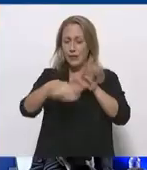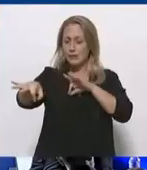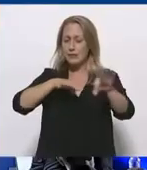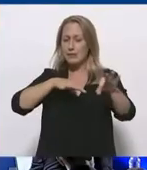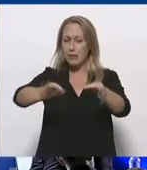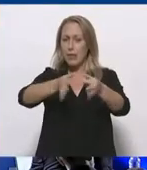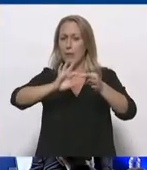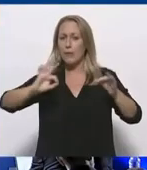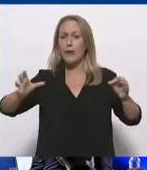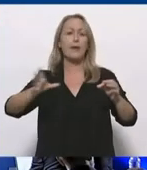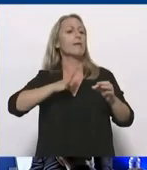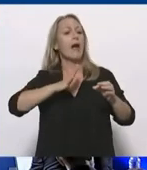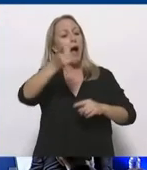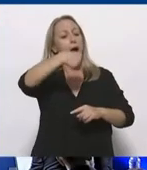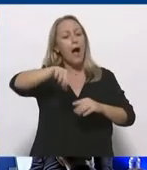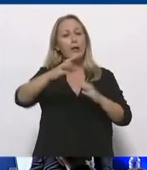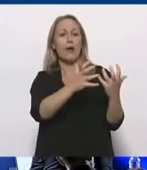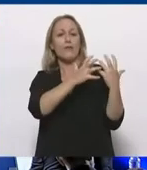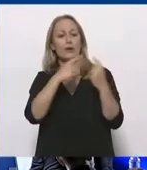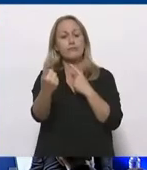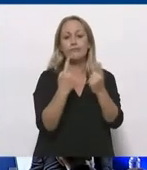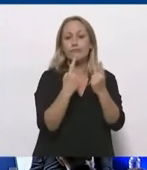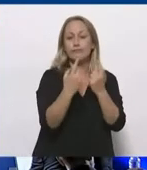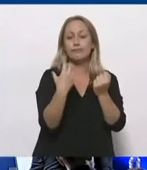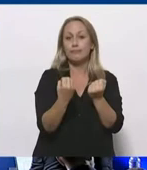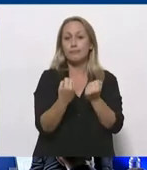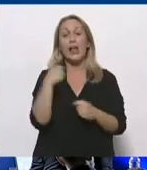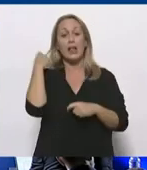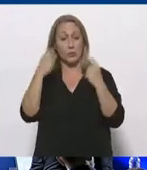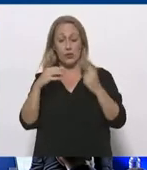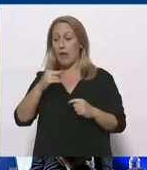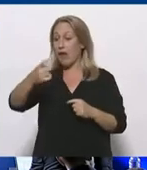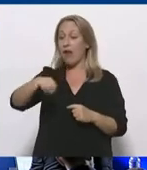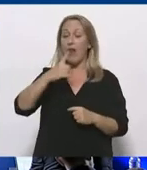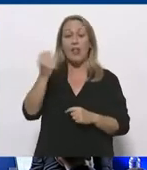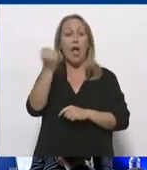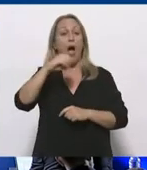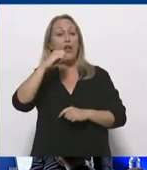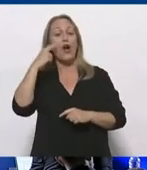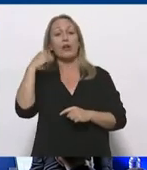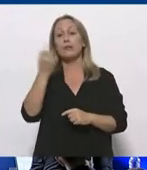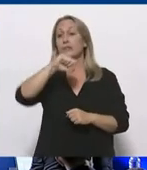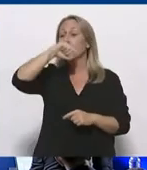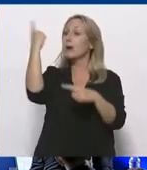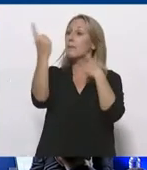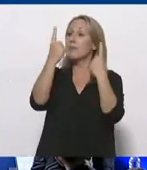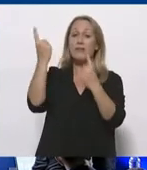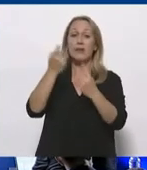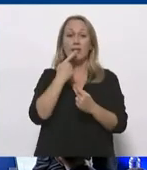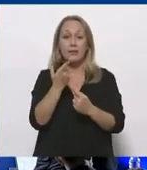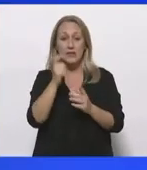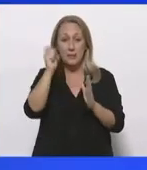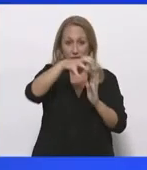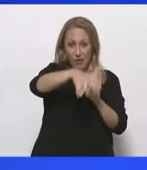συνομιλήσουμε με τους κατοίκους και με τους τοπικούς φορείς. Αναρωτιάμε όμως αυτοί οι οποίοι μας λένε όχι. Οι δήθεν φιλοπεριβαλλοντικοί αριστερά τι θέλουν, να συνεχίσουν να κεμείς λιγνίδι